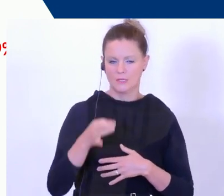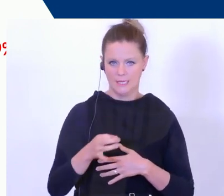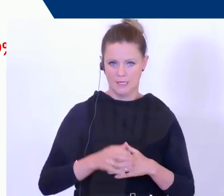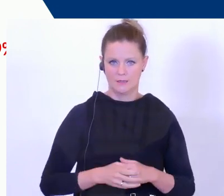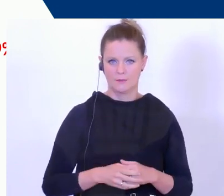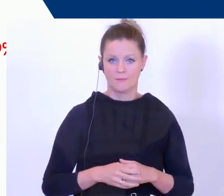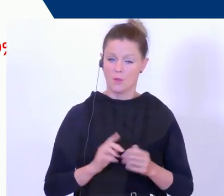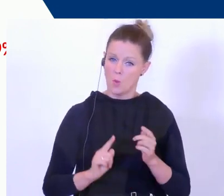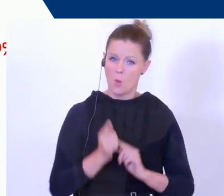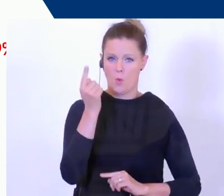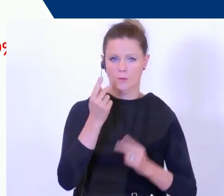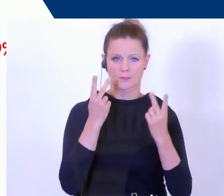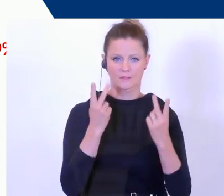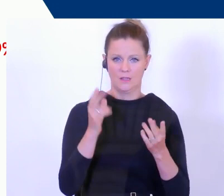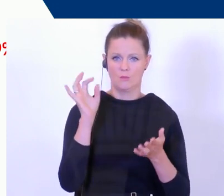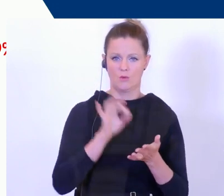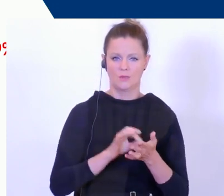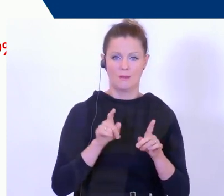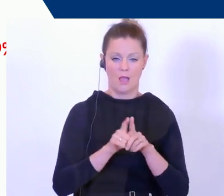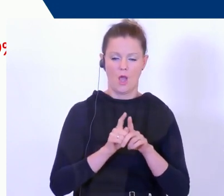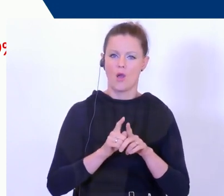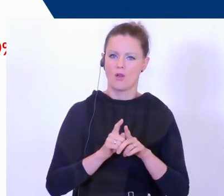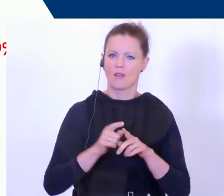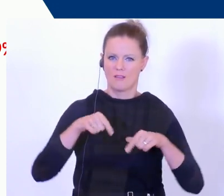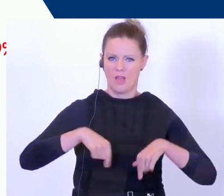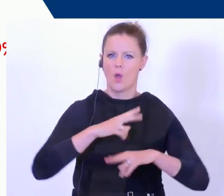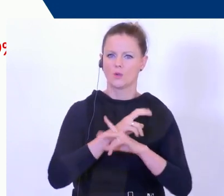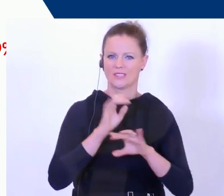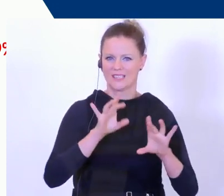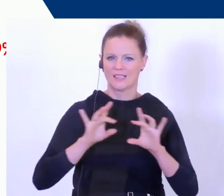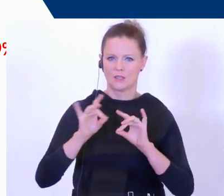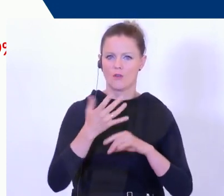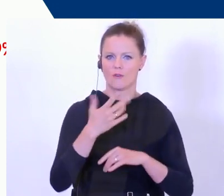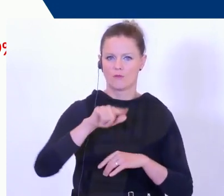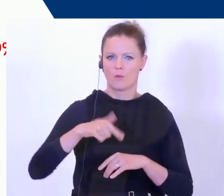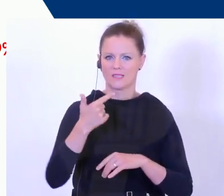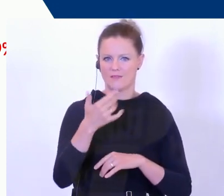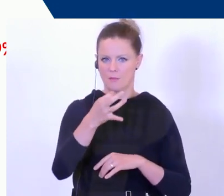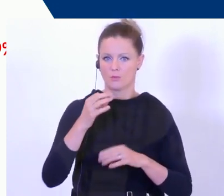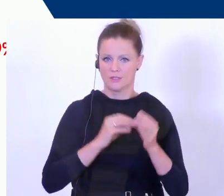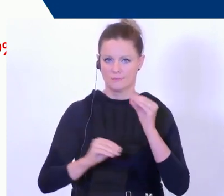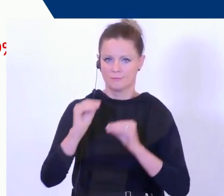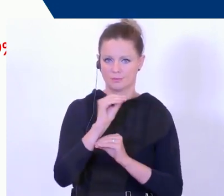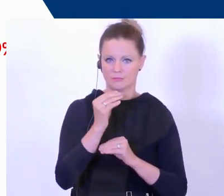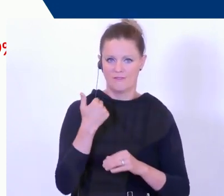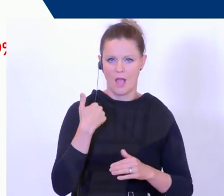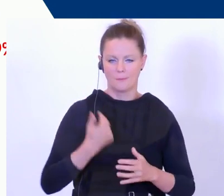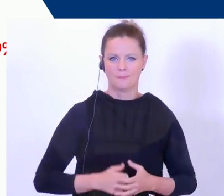Höchstwert, aber auch die Zahl der inländischen Täter ist um 5,2 Prozent gestiegen.